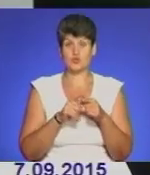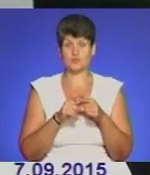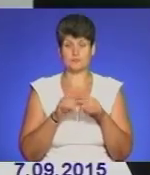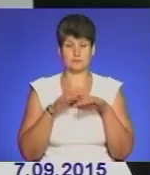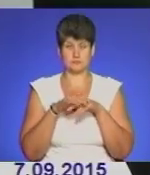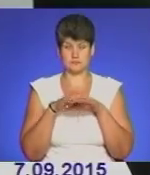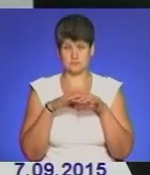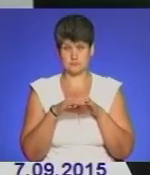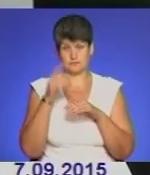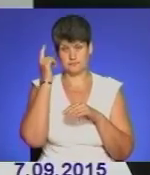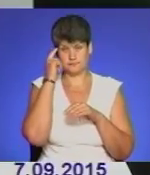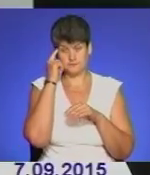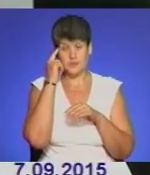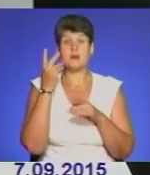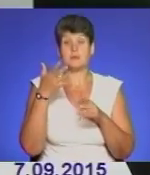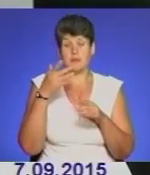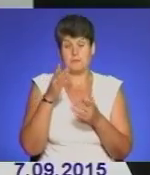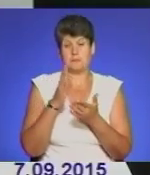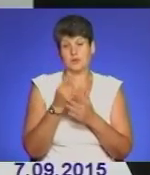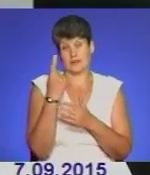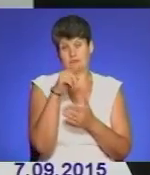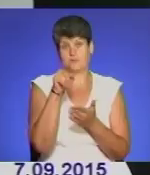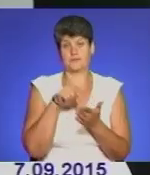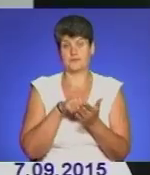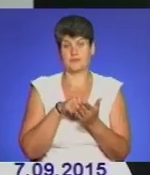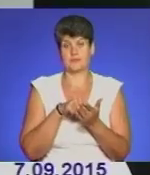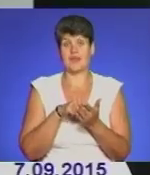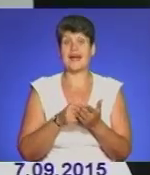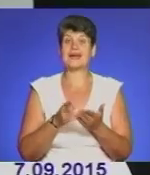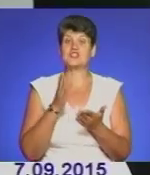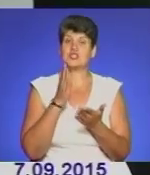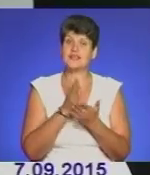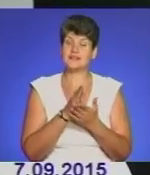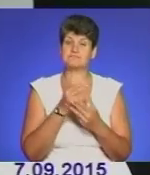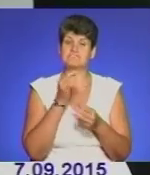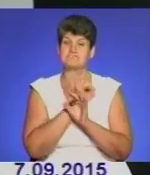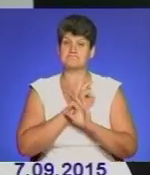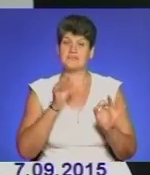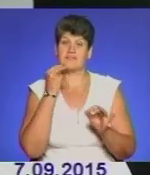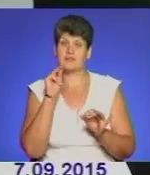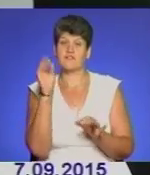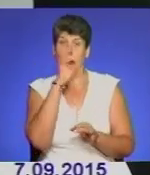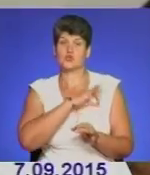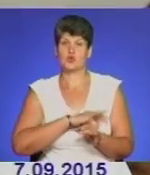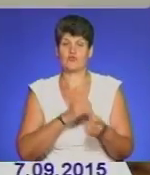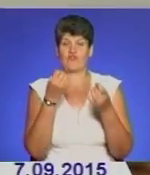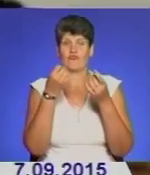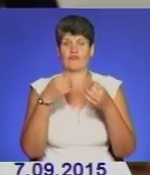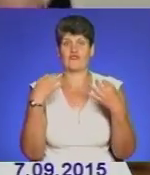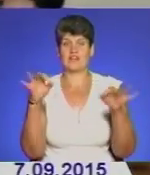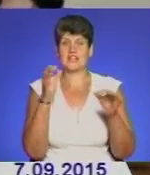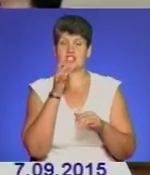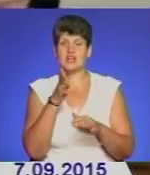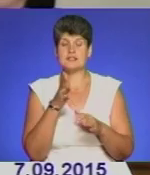математику для нашого розуму, ми собі задаємо одне питання. А чи є ми ефективними, використовуючи цей вільний час? Після лекції